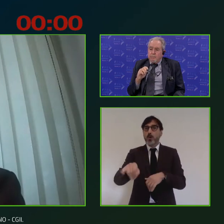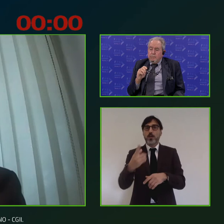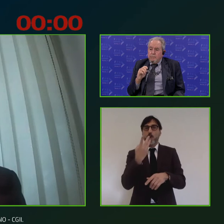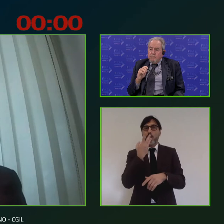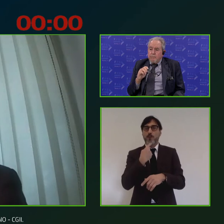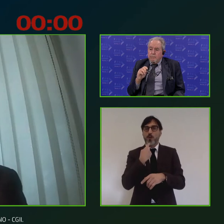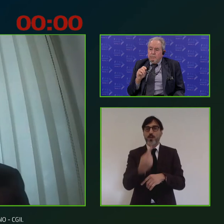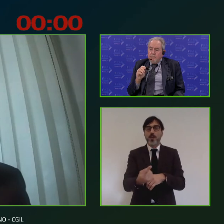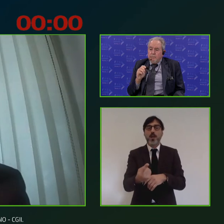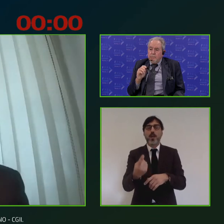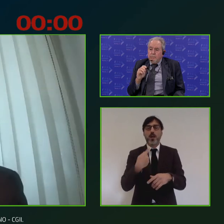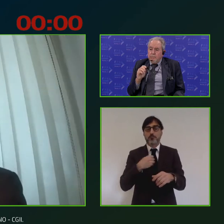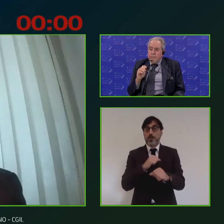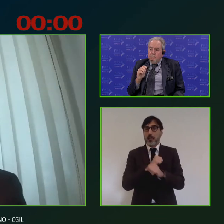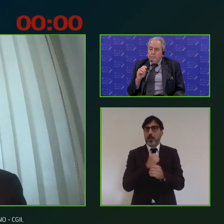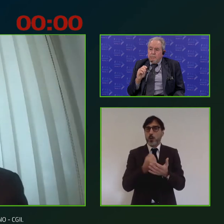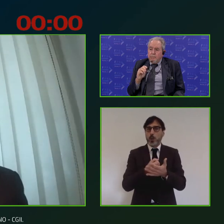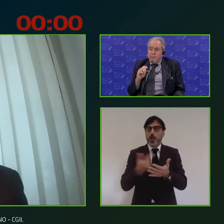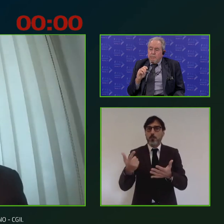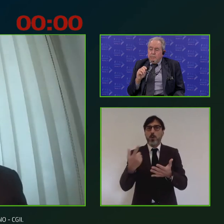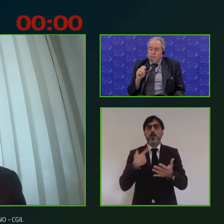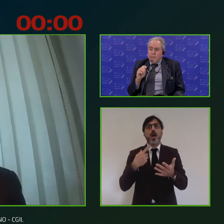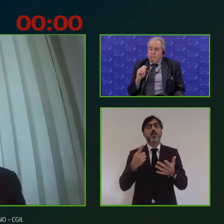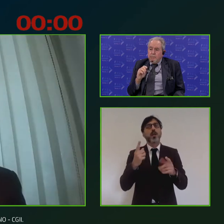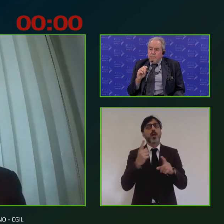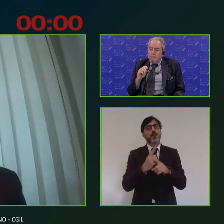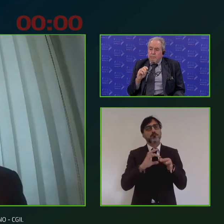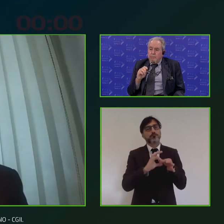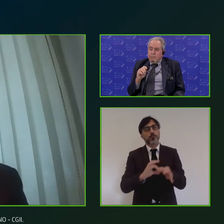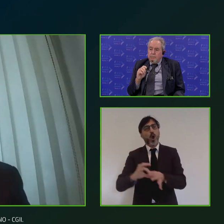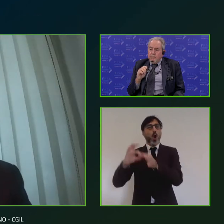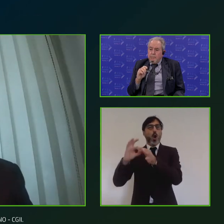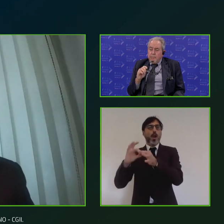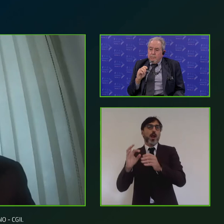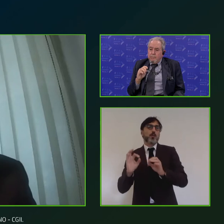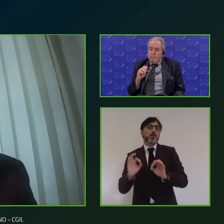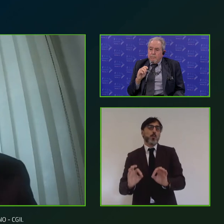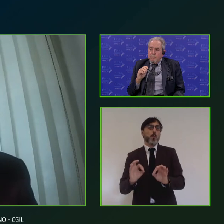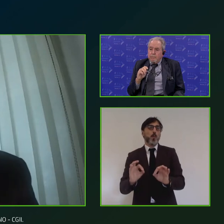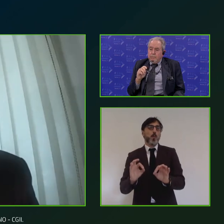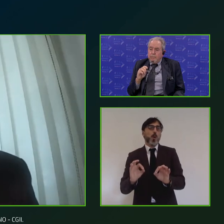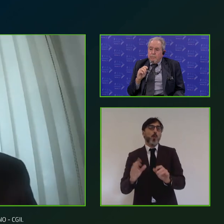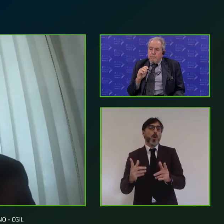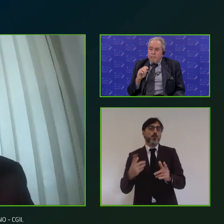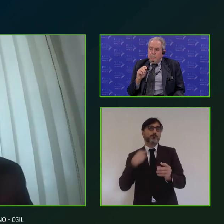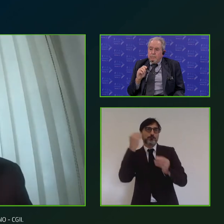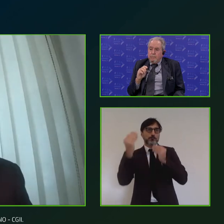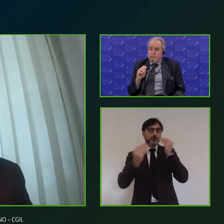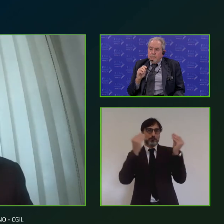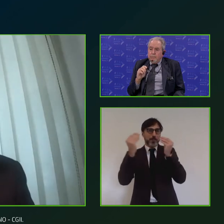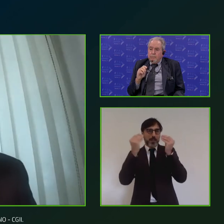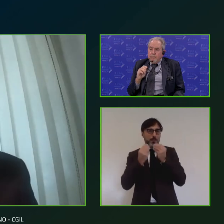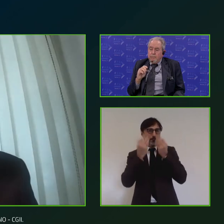che mi pare importante che in qualche modo si collega a queste considerazioni